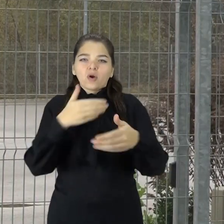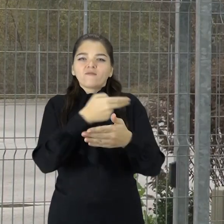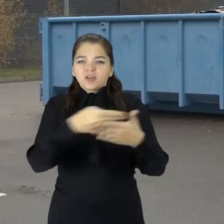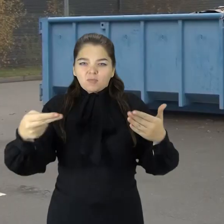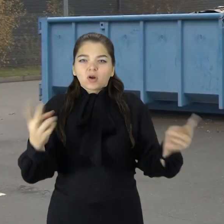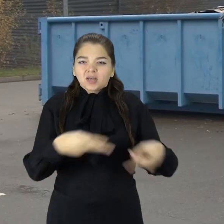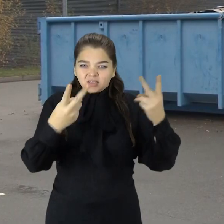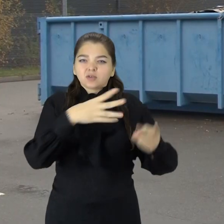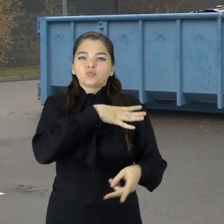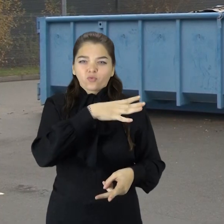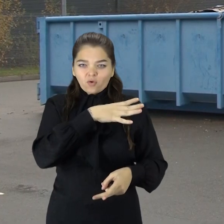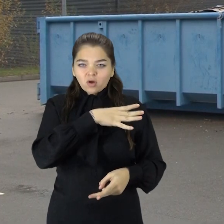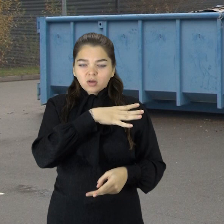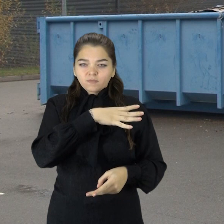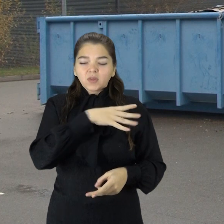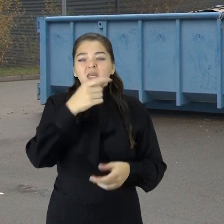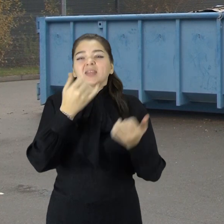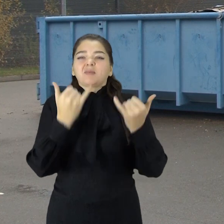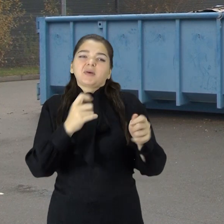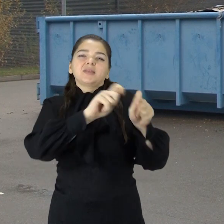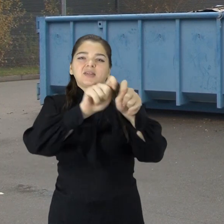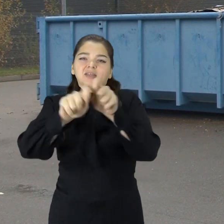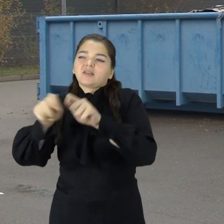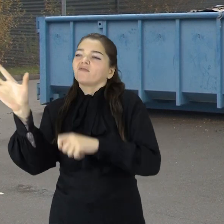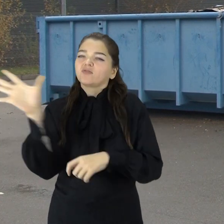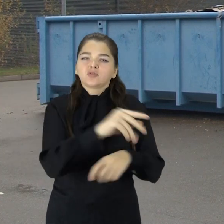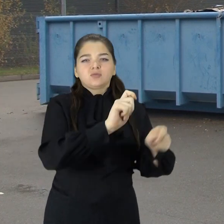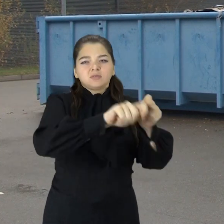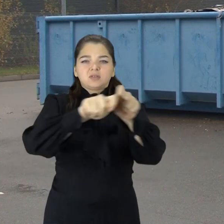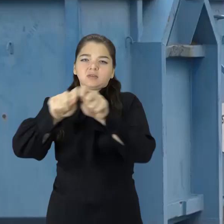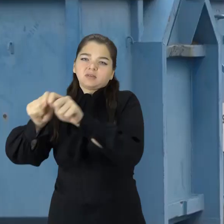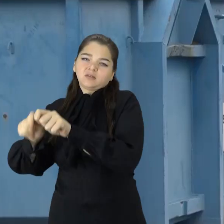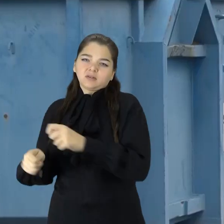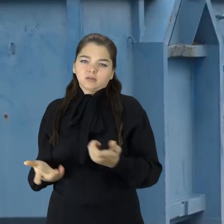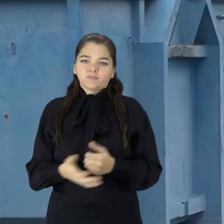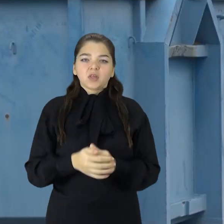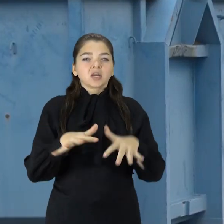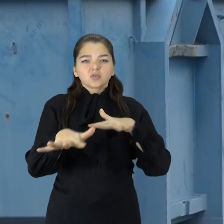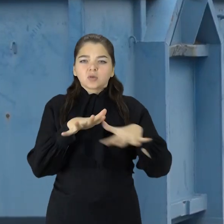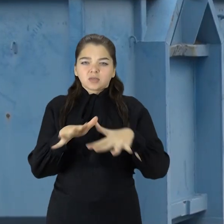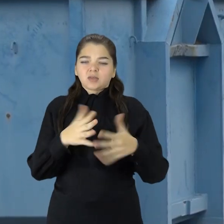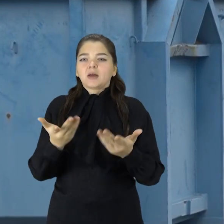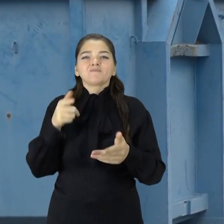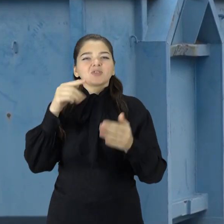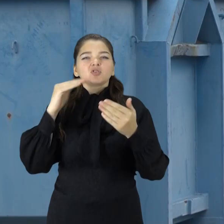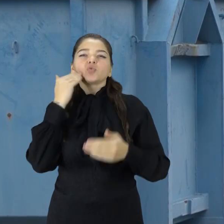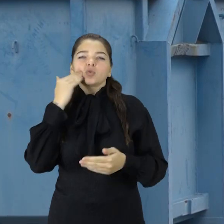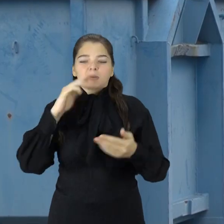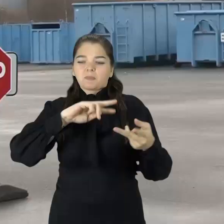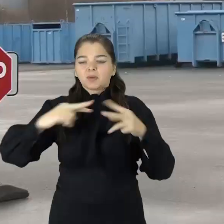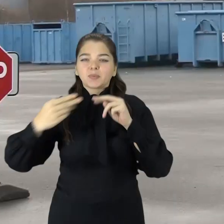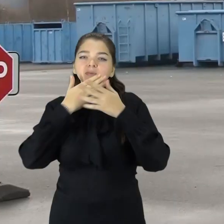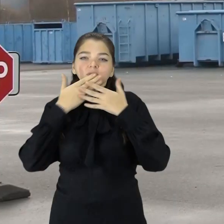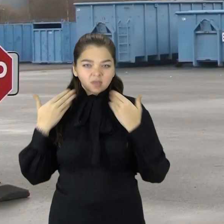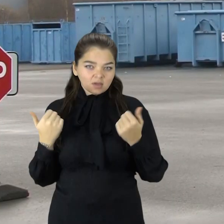aplinkos ministerija inicijuoja patikrinimus panašaus pobūdžio perdarbimo įmonėse. Kad situacija Šiuliuose nėra pakitusi, tikina Šiuliu